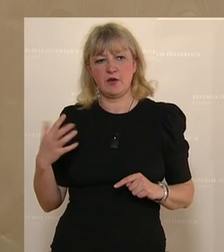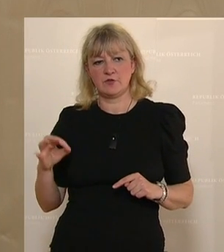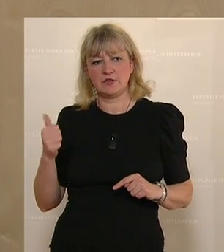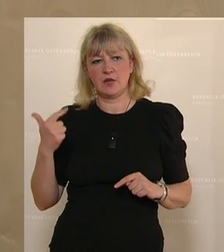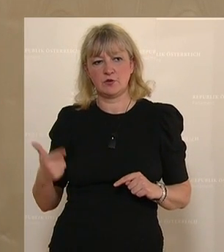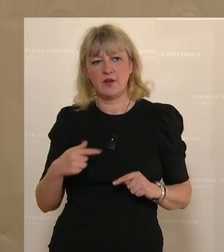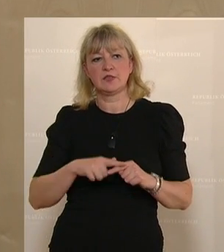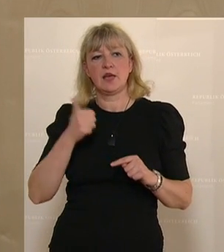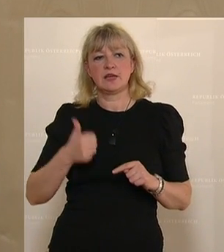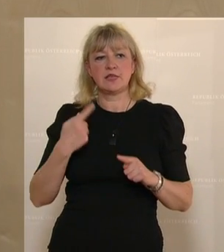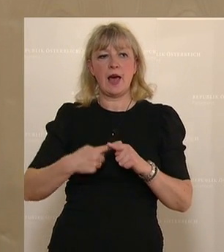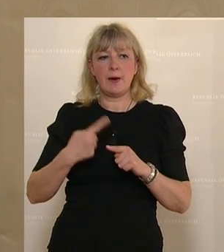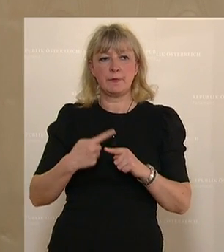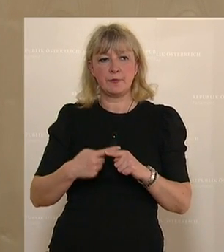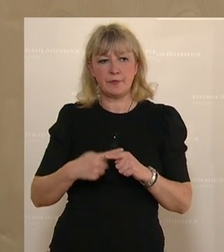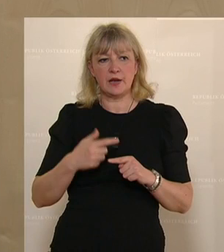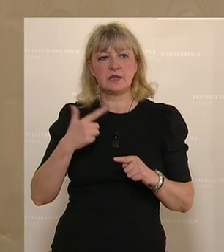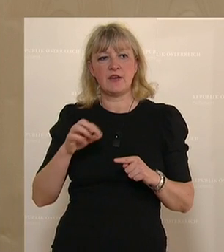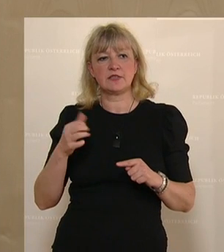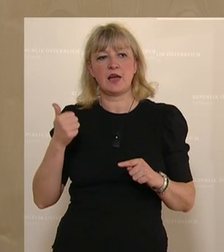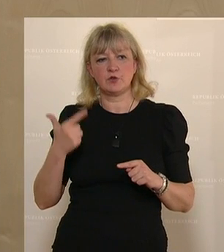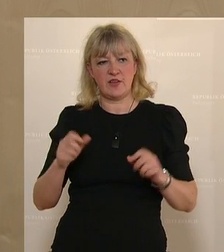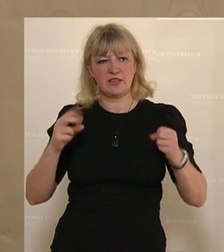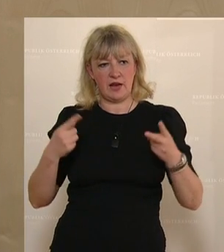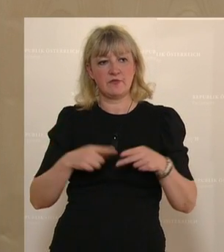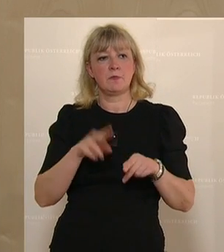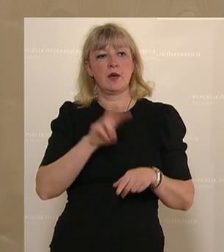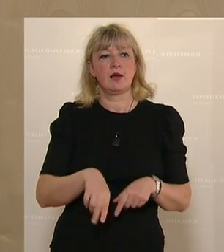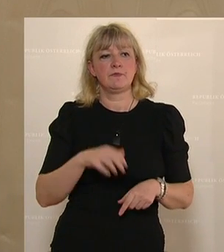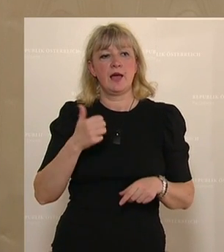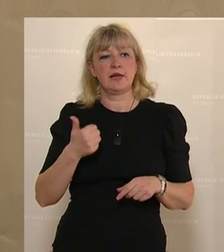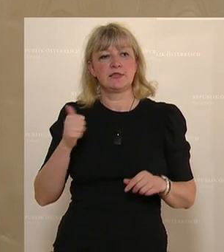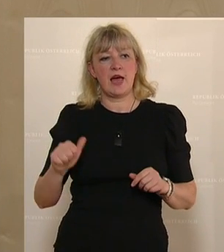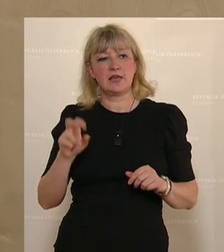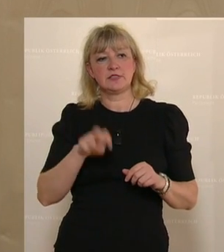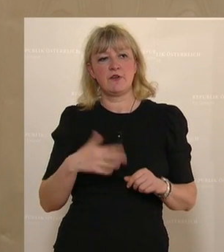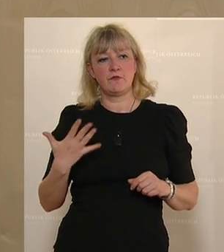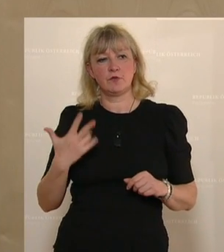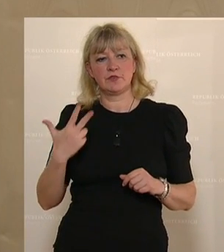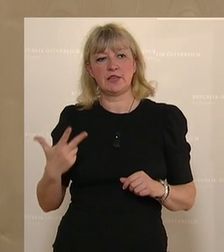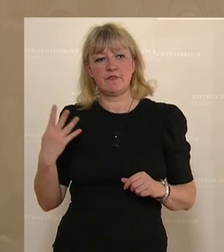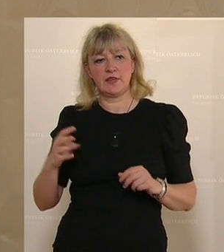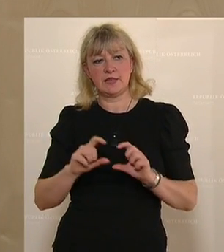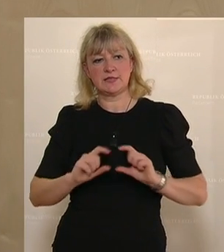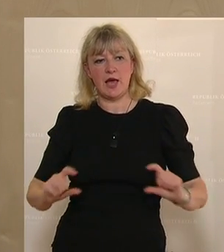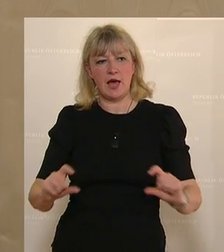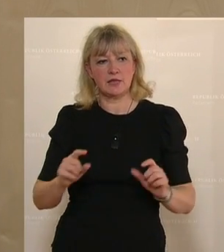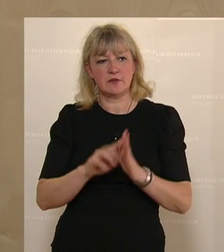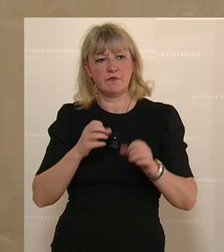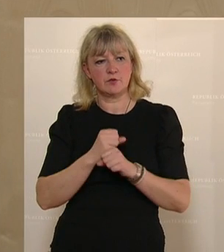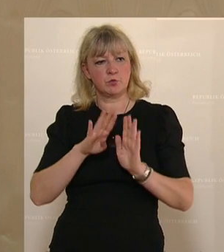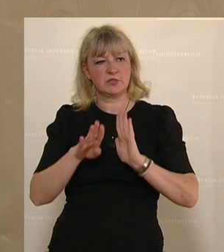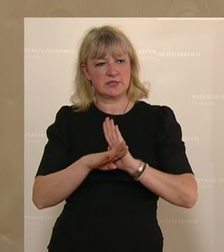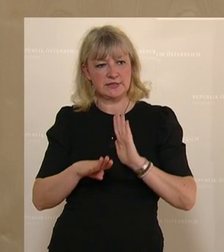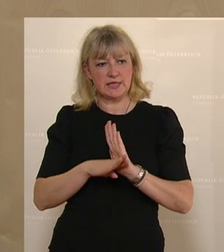tritt mit 1. April 2021 in Kraft. Paragraf 1a Ziffer 5 dritter und vierter Satz in der Fassung des